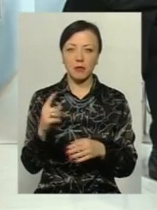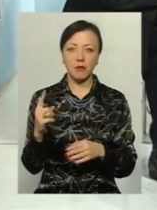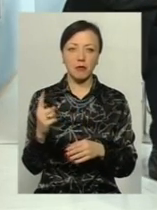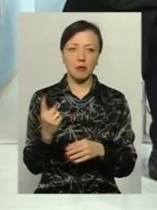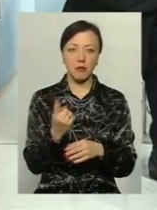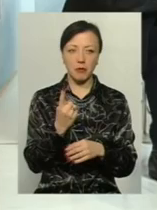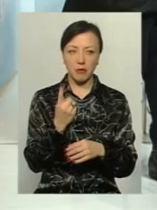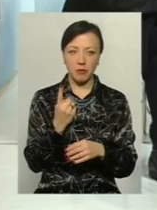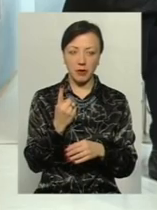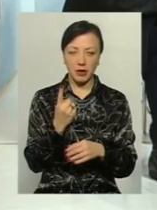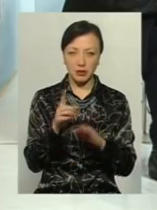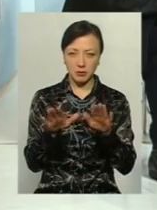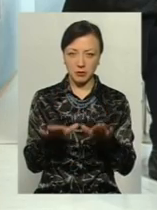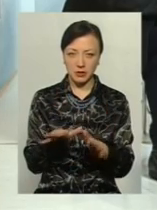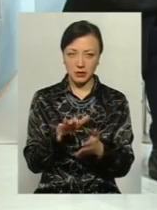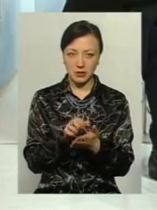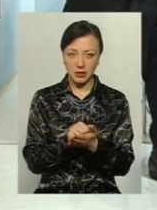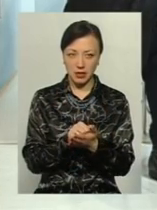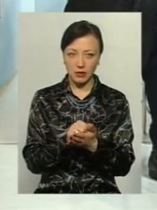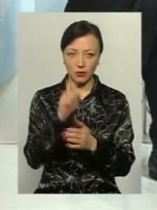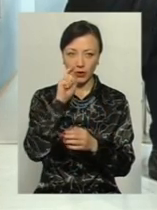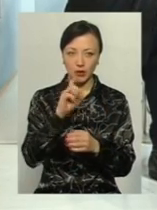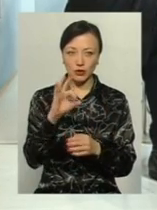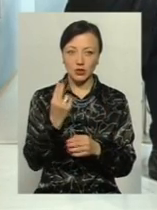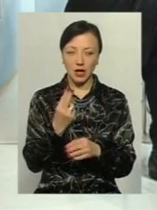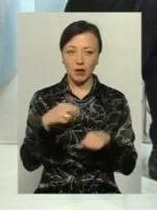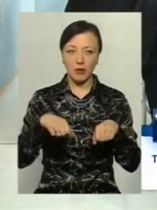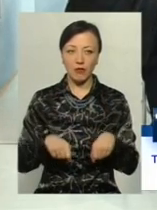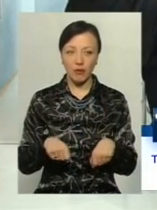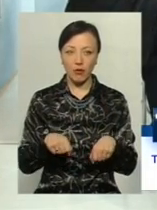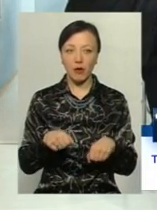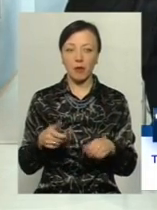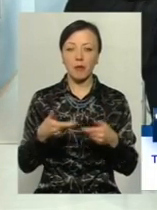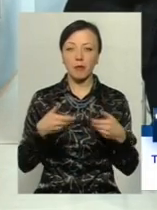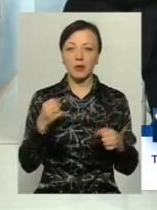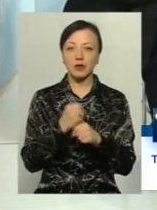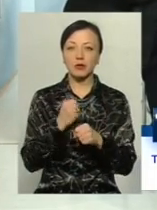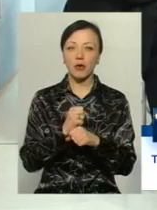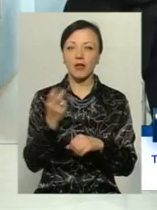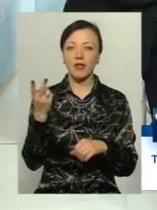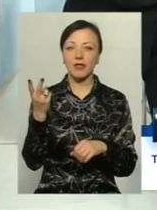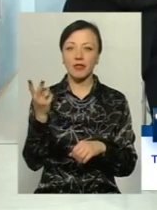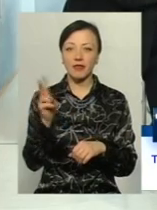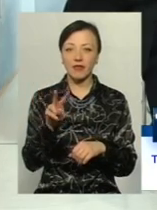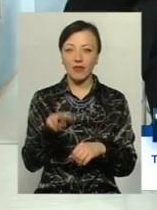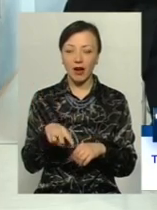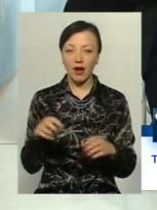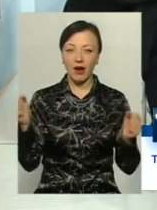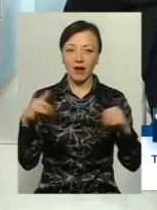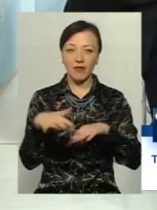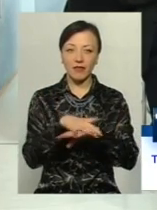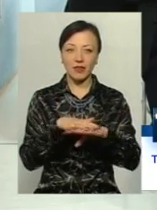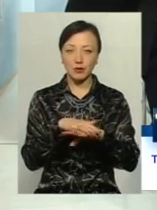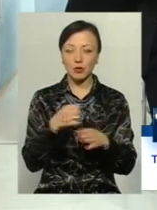організаціємо в Україні по соціальному правовому захисту. Ми зробили два вічі тут на Майдані, коли з перехунком пенсії відновлені. Ми